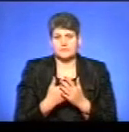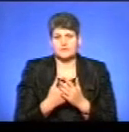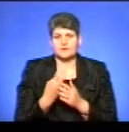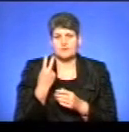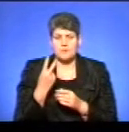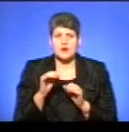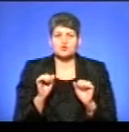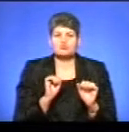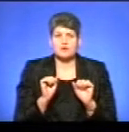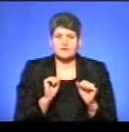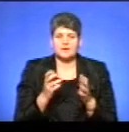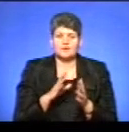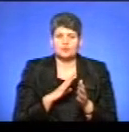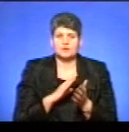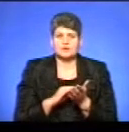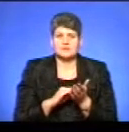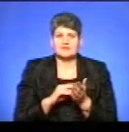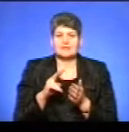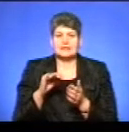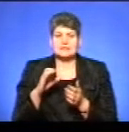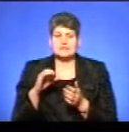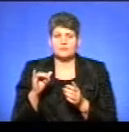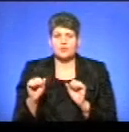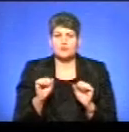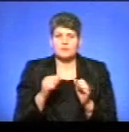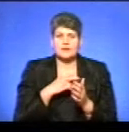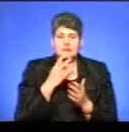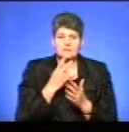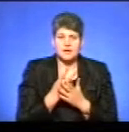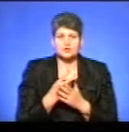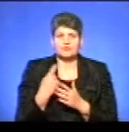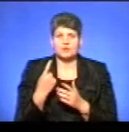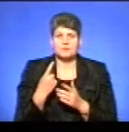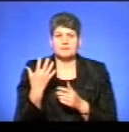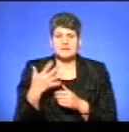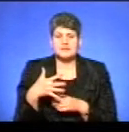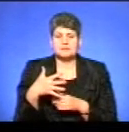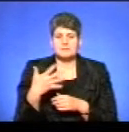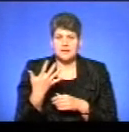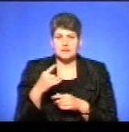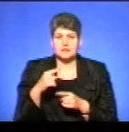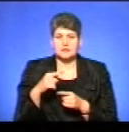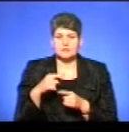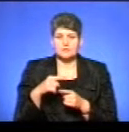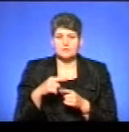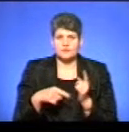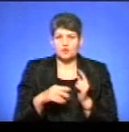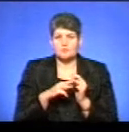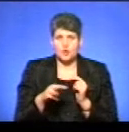розпорядженнями, які були видані в листопаді, урядом передбачено області 55,5 мільйонів гривень.